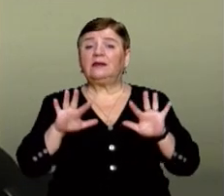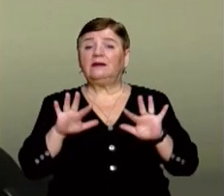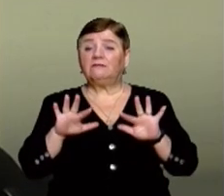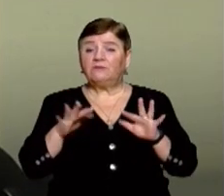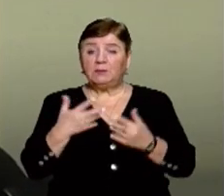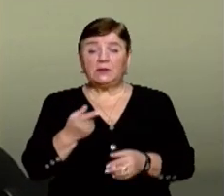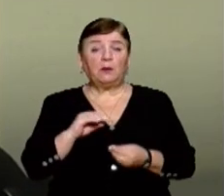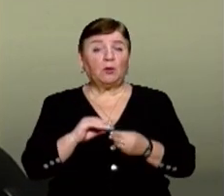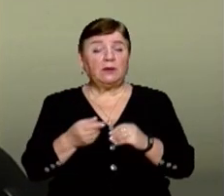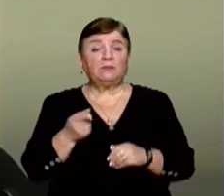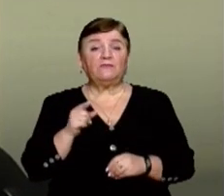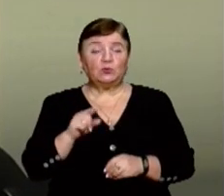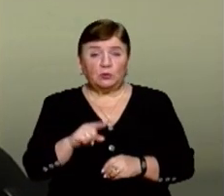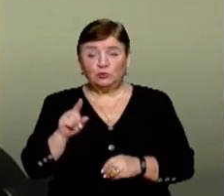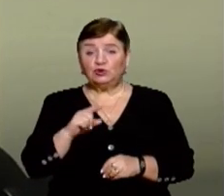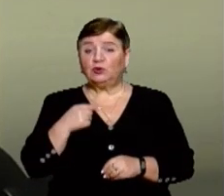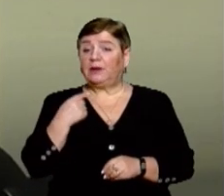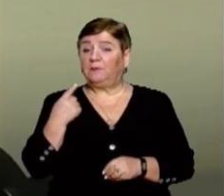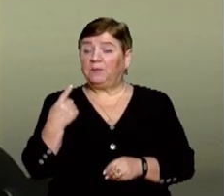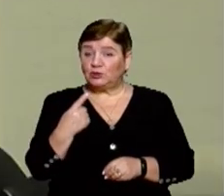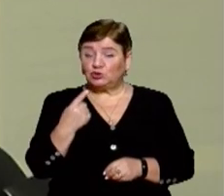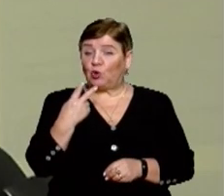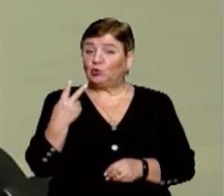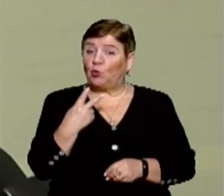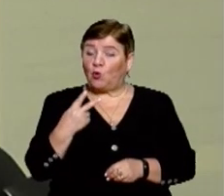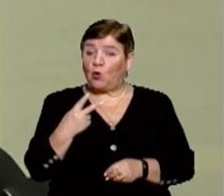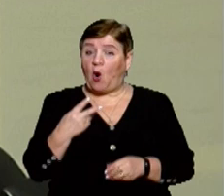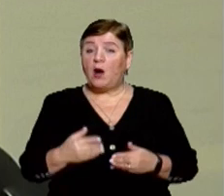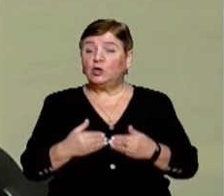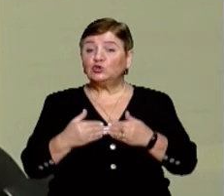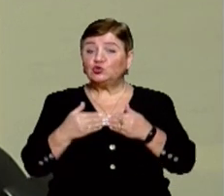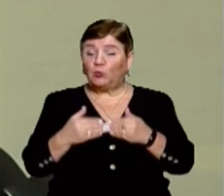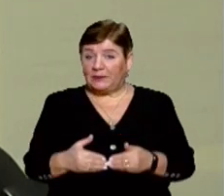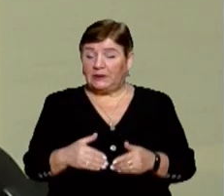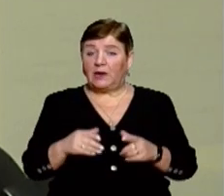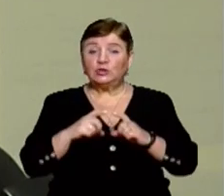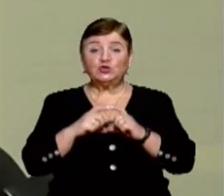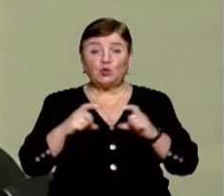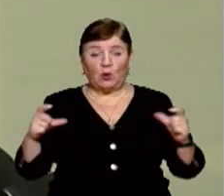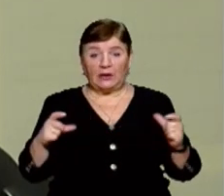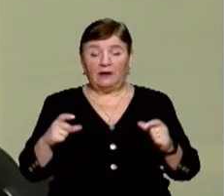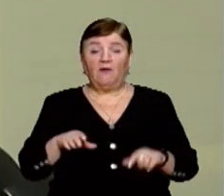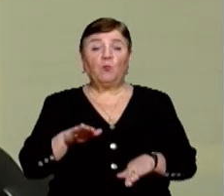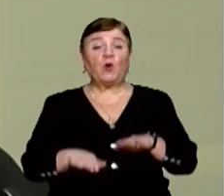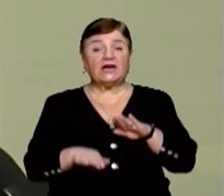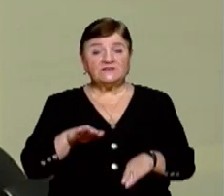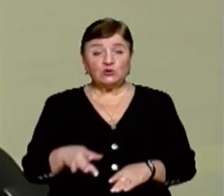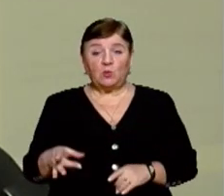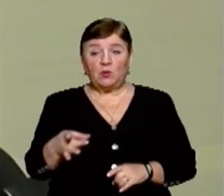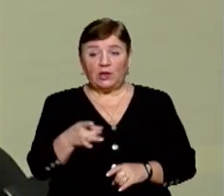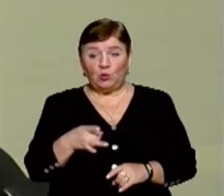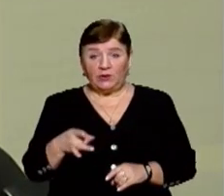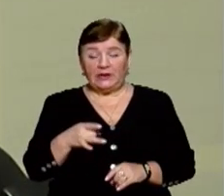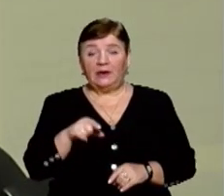урахуванням того, що це школи першого-другого ступенів, це Лохівська школа в Мукачевському районі, де